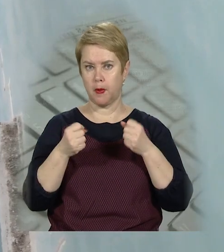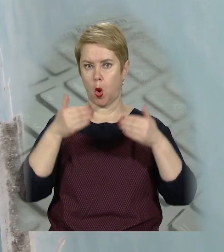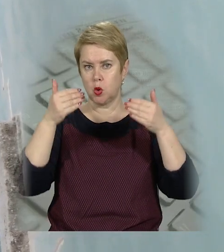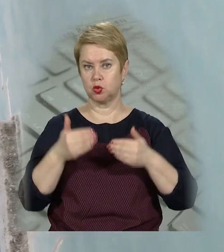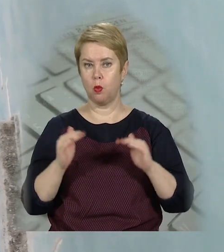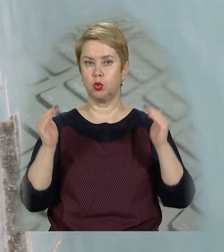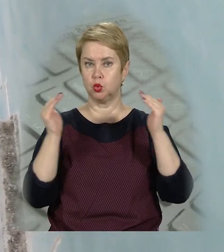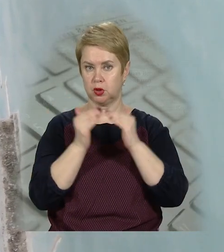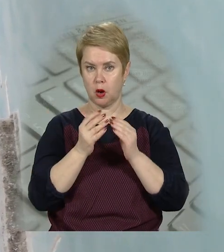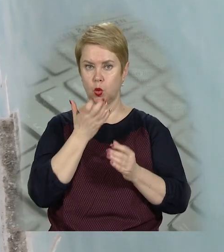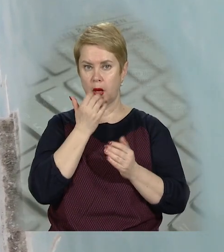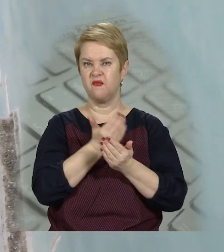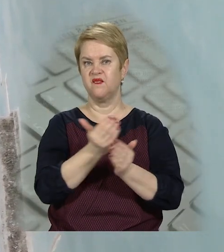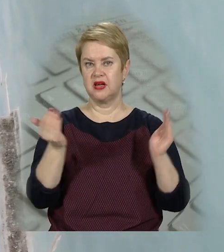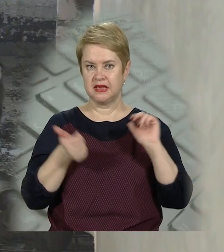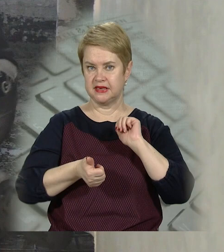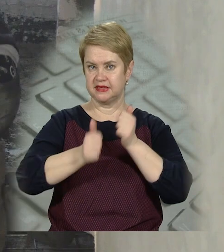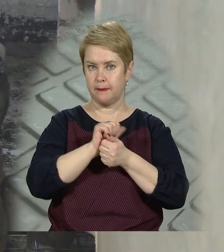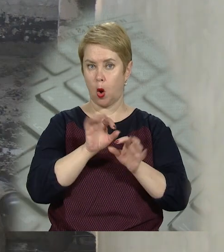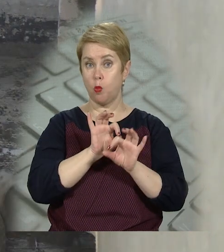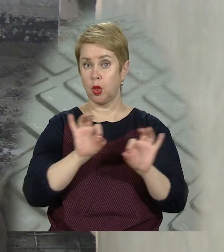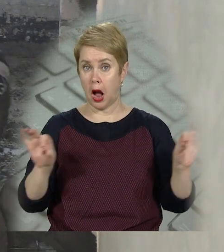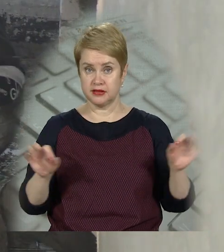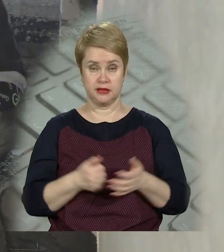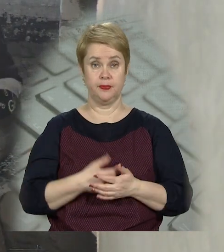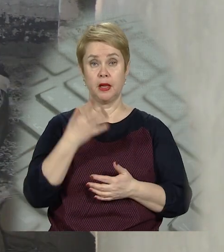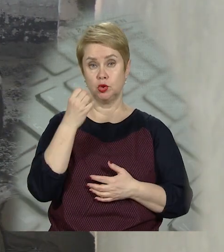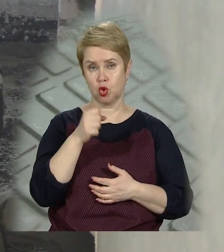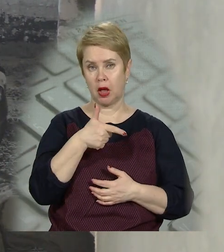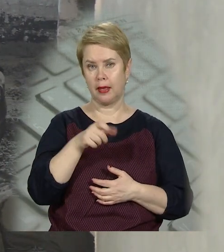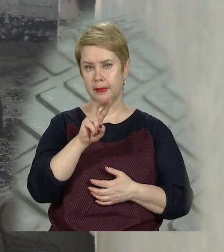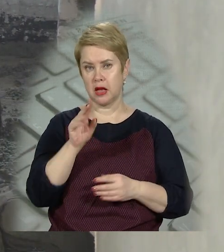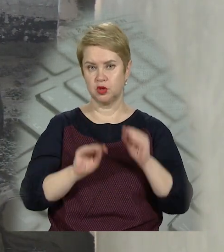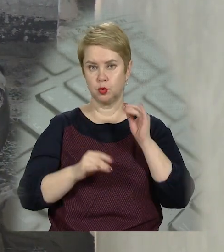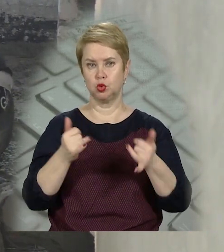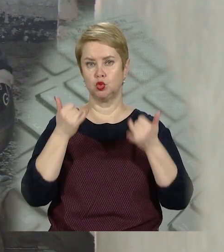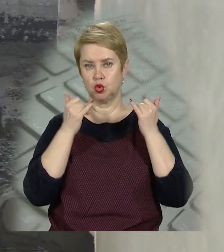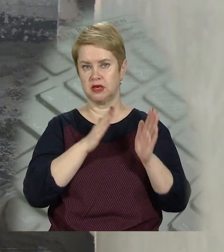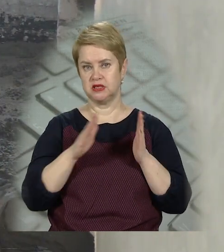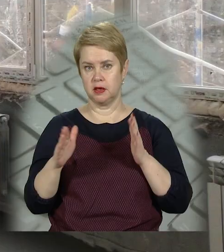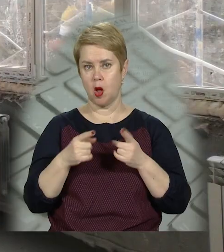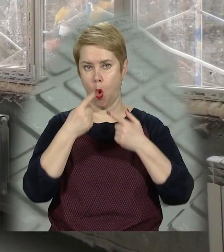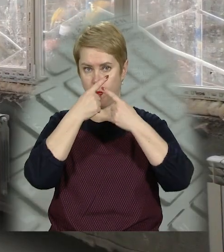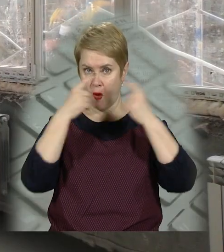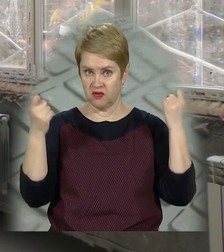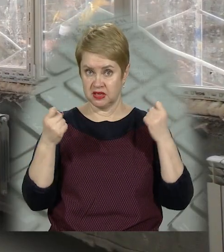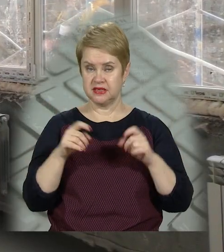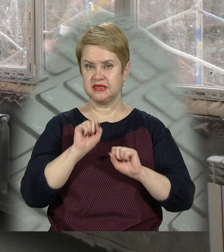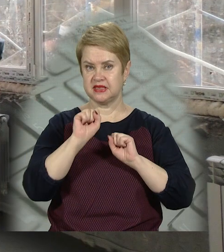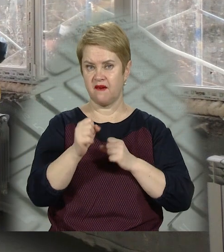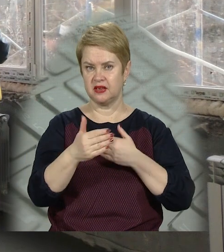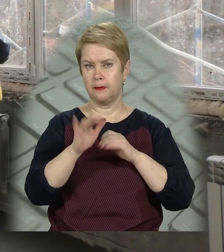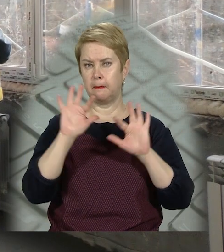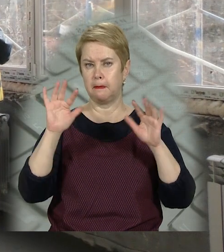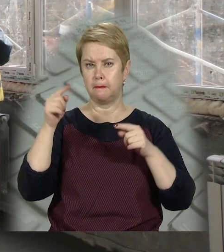конструкції будівлі, утеплять фасад та замінять комунікації. Ще в гімназії облаштують сучасну систему оповіщення, захист